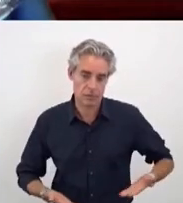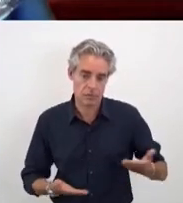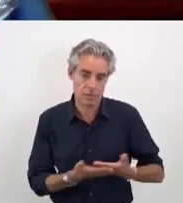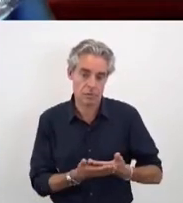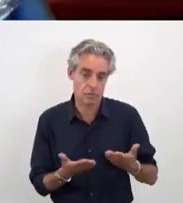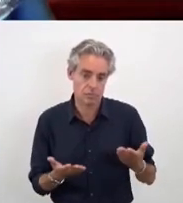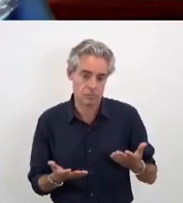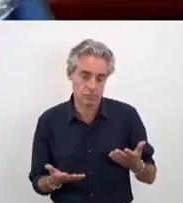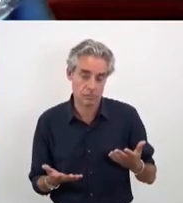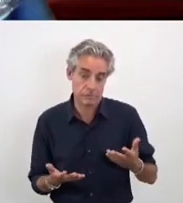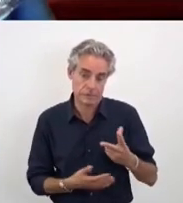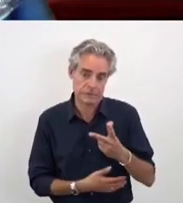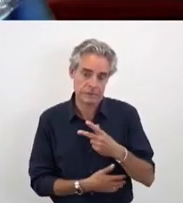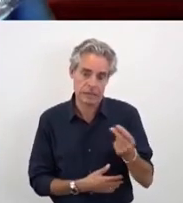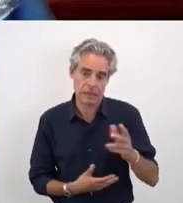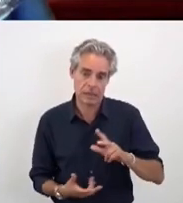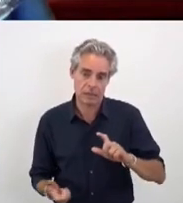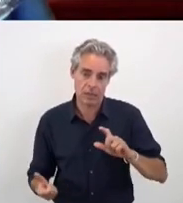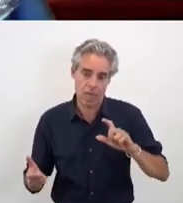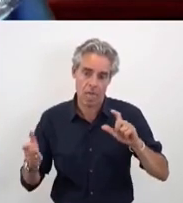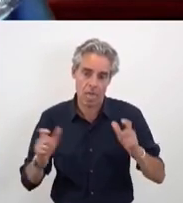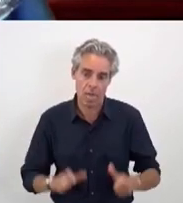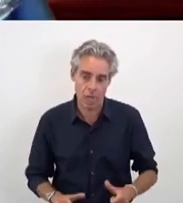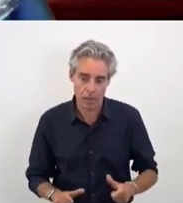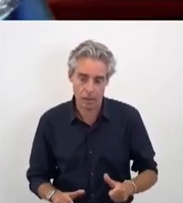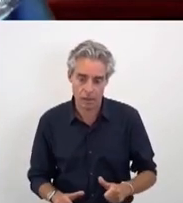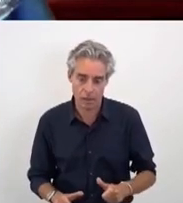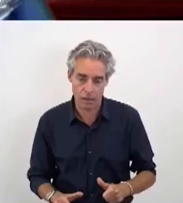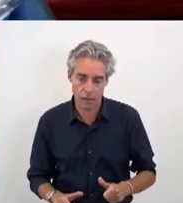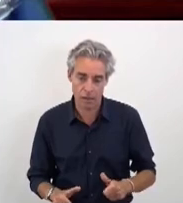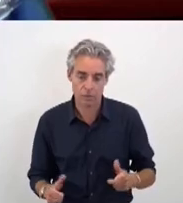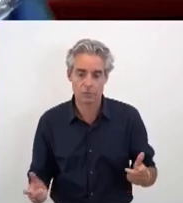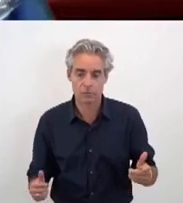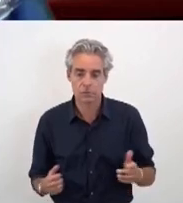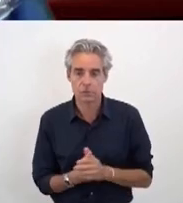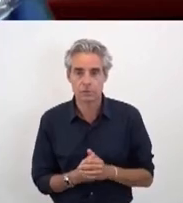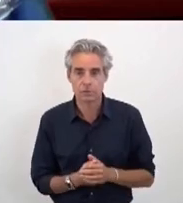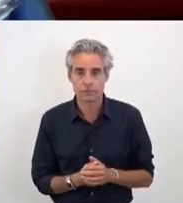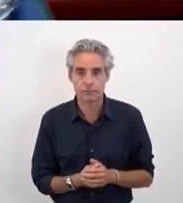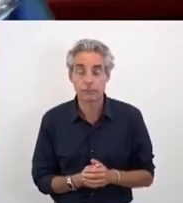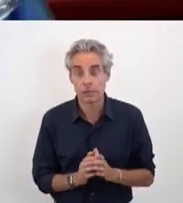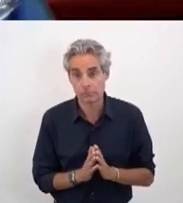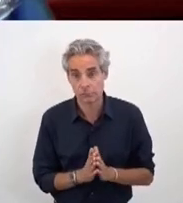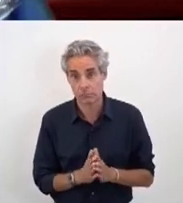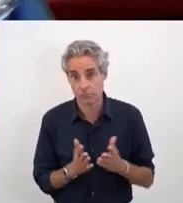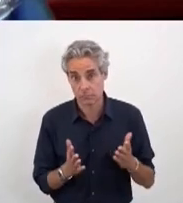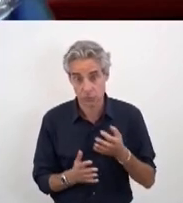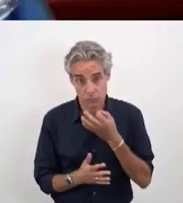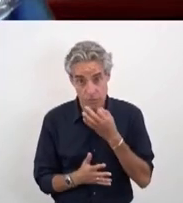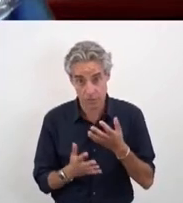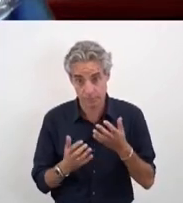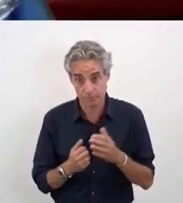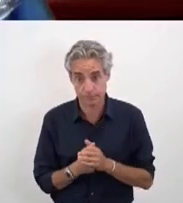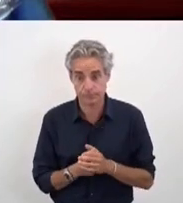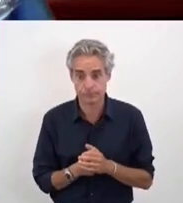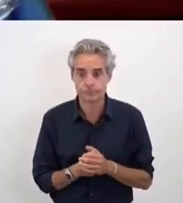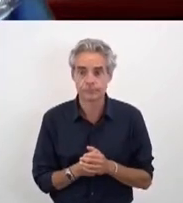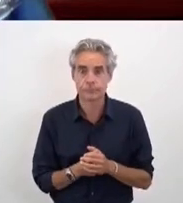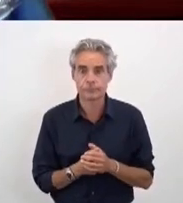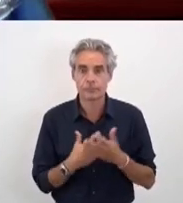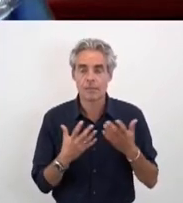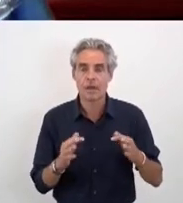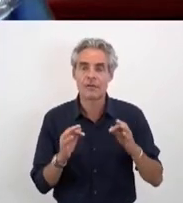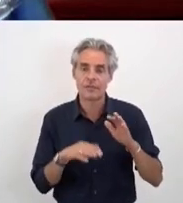gravement dégradée. Et je voudrais dire que, en termes de